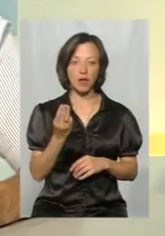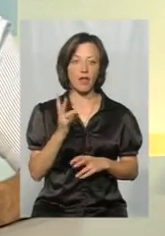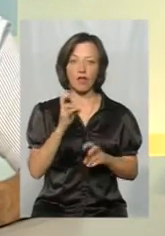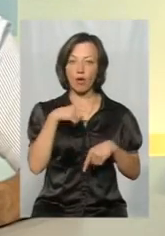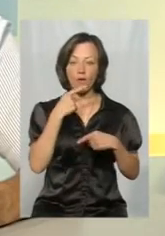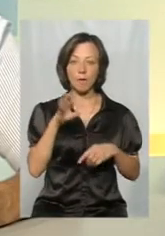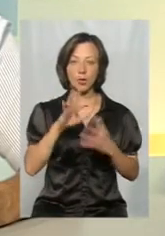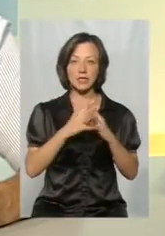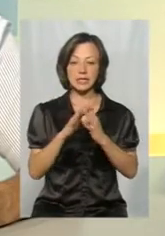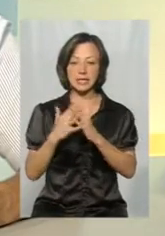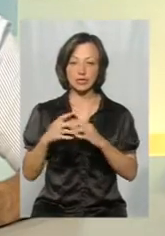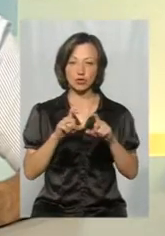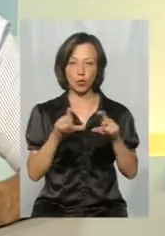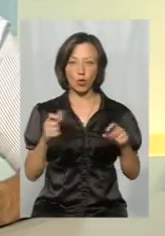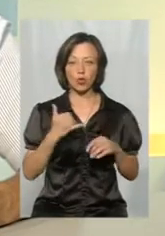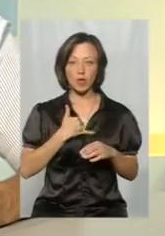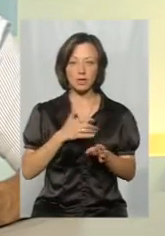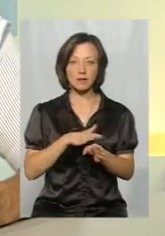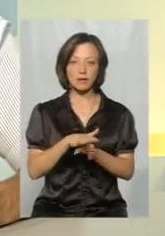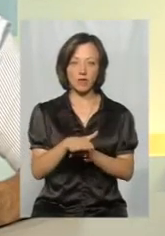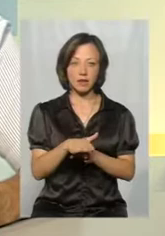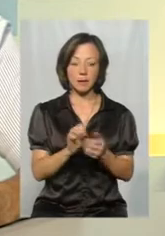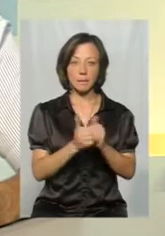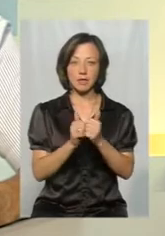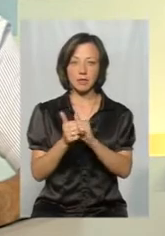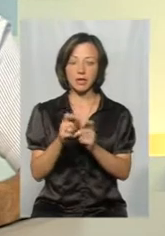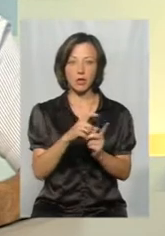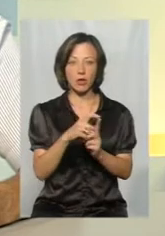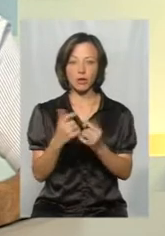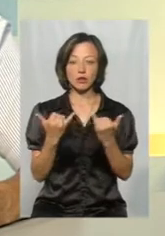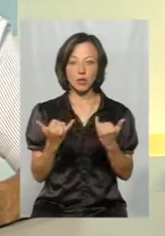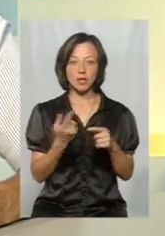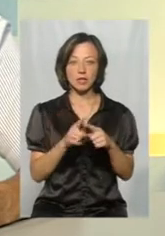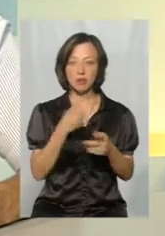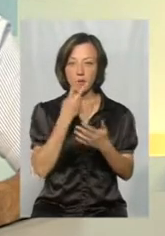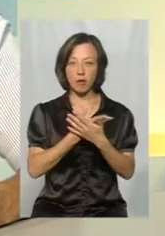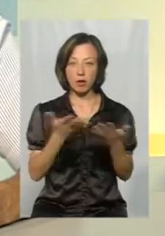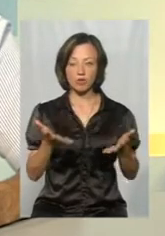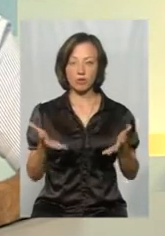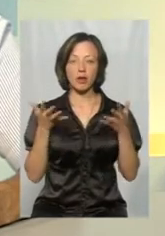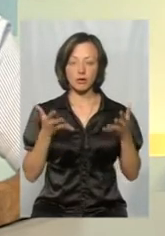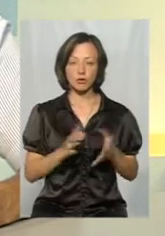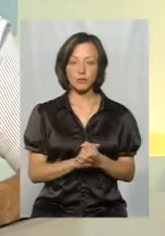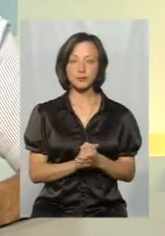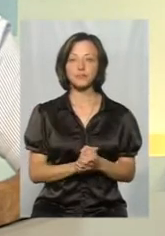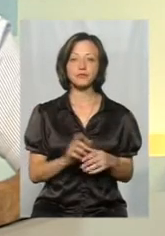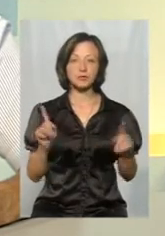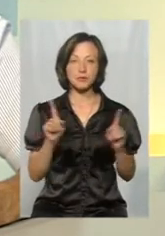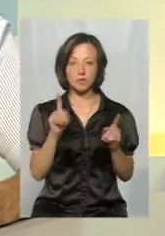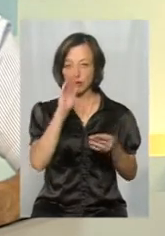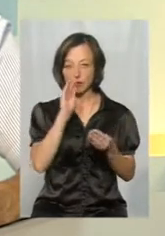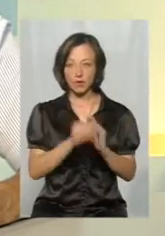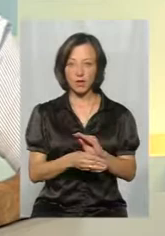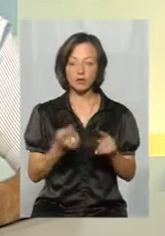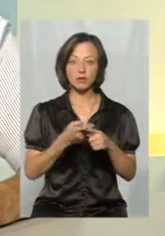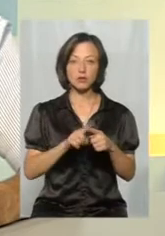говоримо про сільські школи. У нас відбувається підміна понять. І сьогодні ми це бачили чітко і ясно. І для того, щоб сховати, для